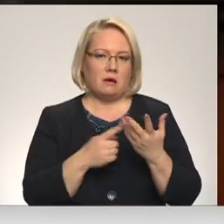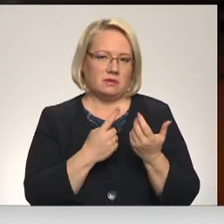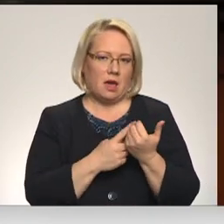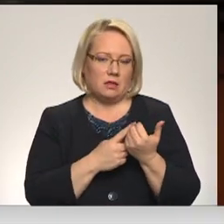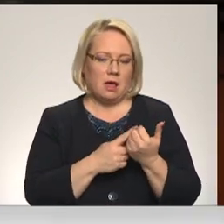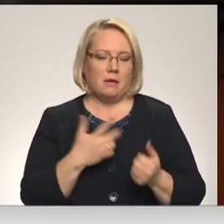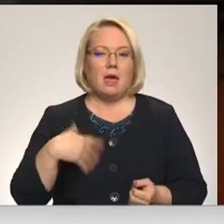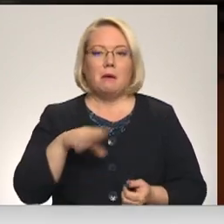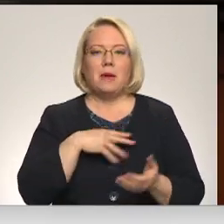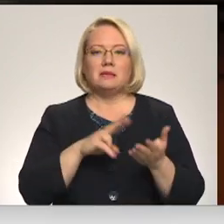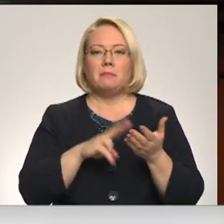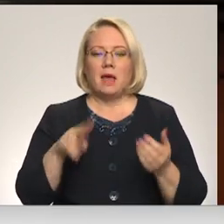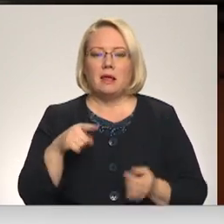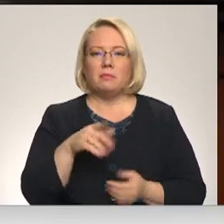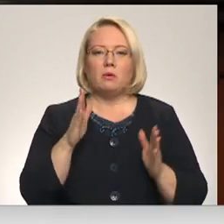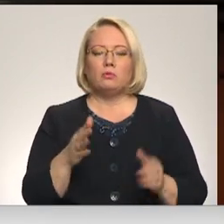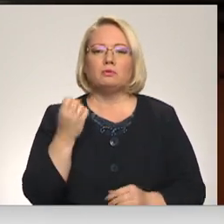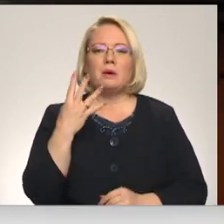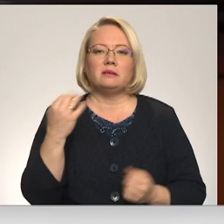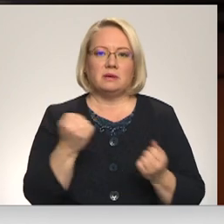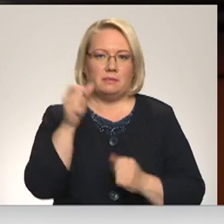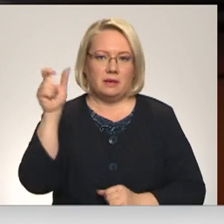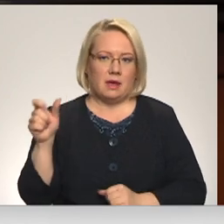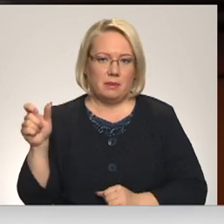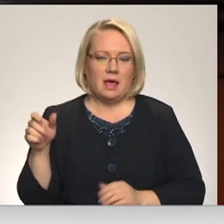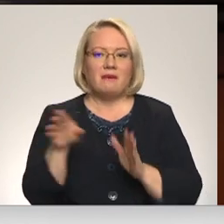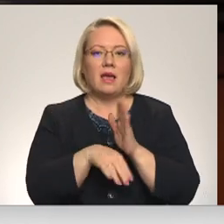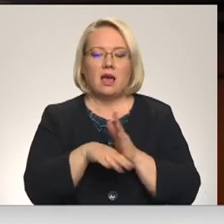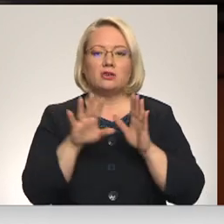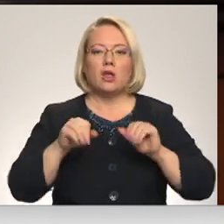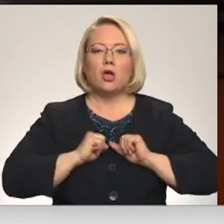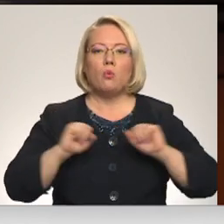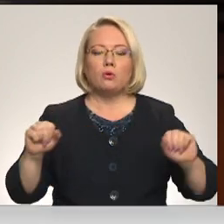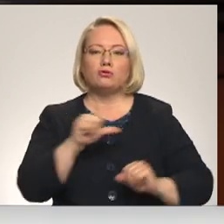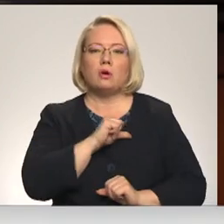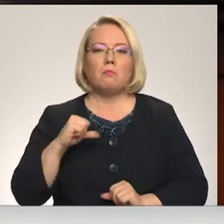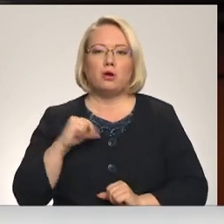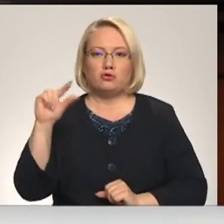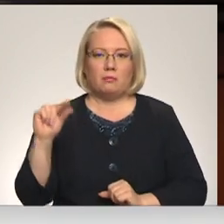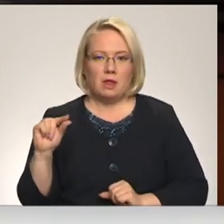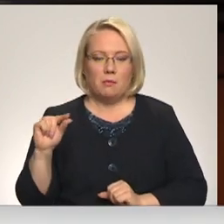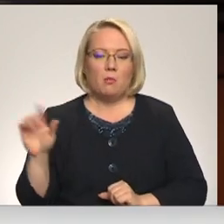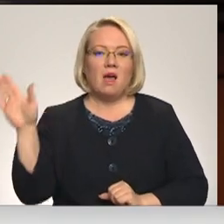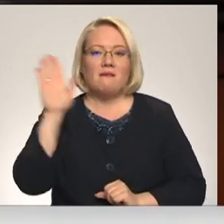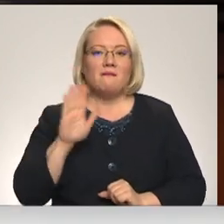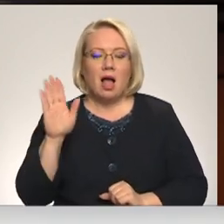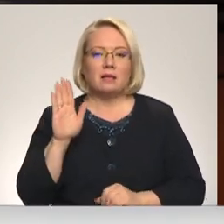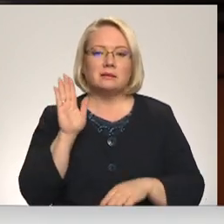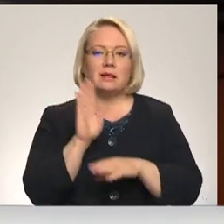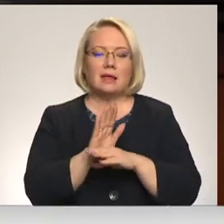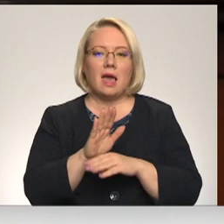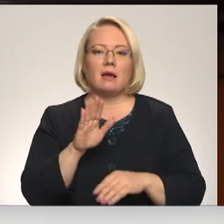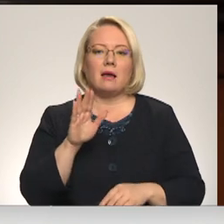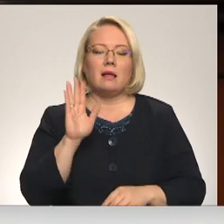pieļāvām, ka tie būs tikai 15 darbinieki. Vienkārši, lai nodrošinātu pašu minimumu. Kaut gan valsts liek par to, ka